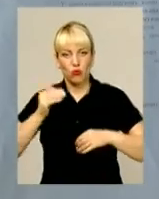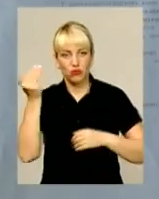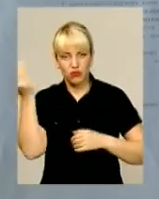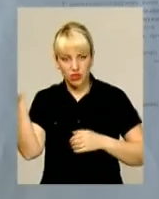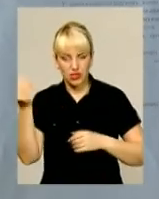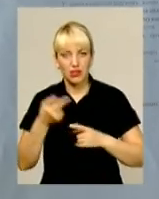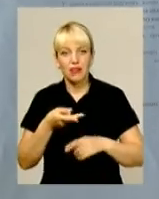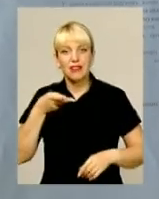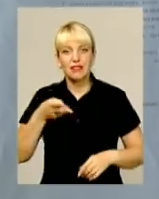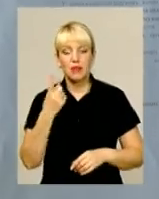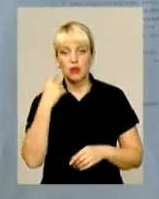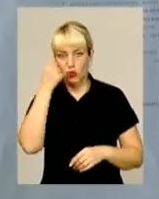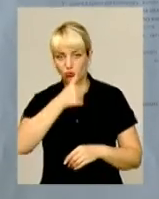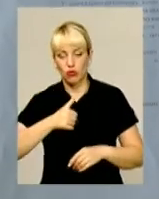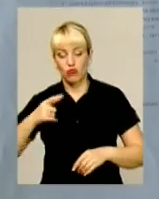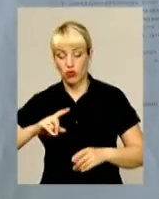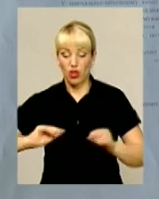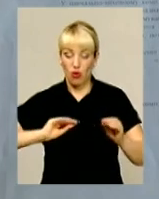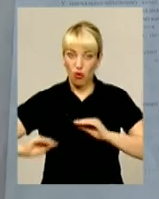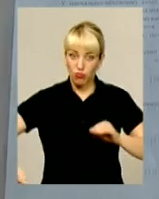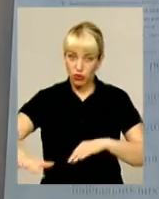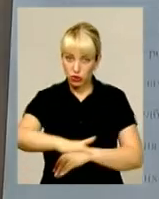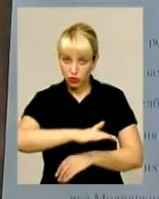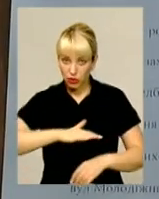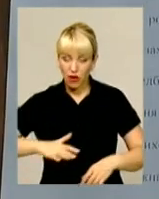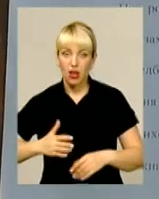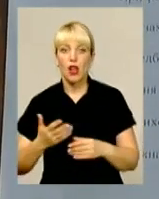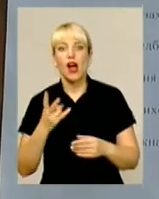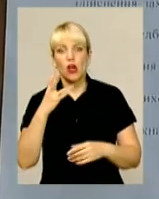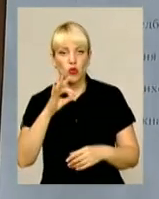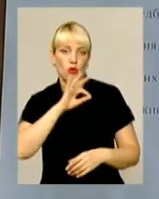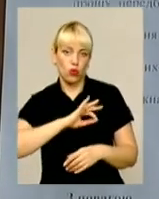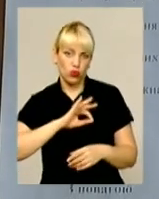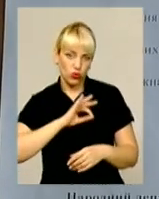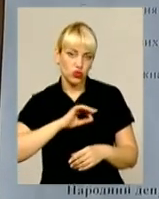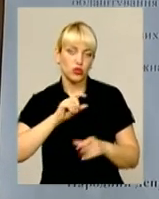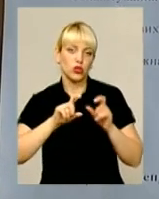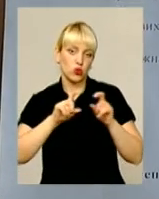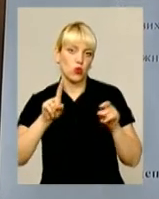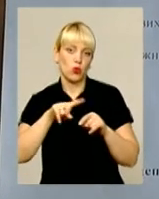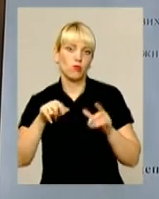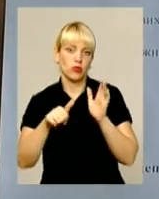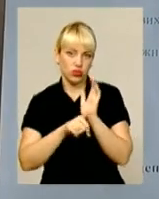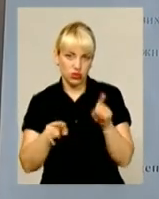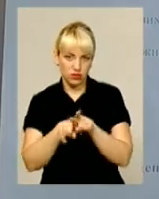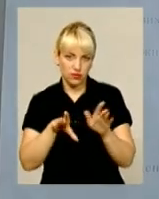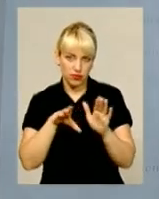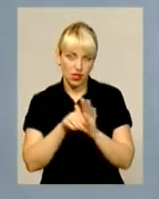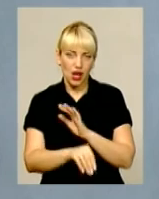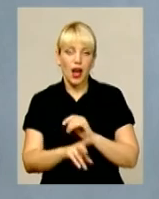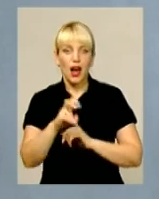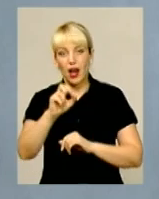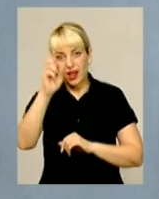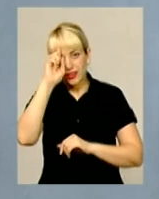році облаштували тут територію, якою нині користуються і вихованці сусідньої шостої школи. А от державну